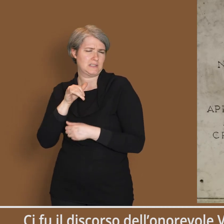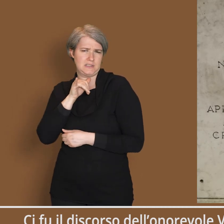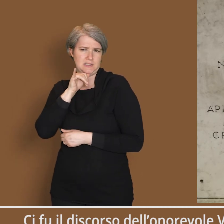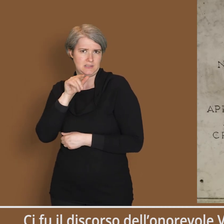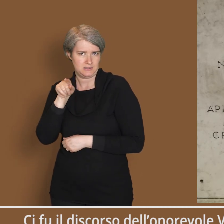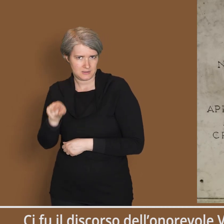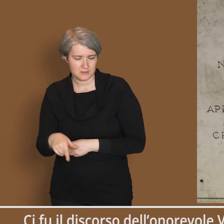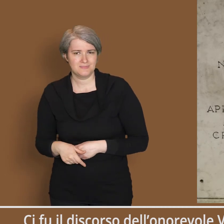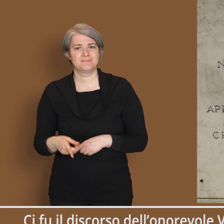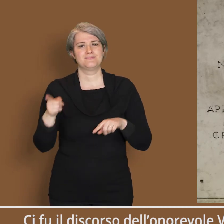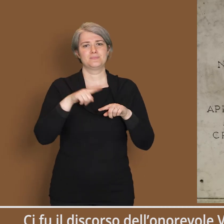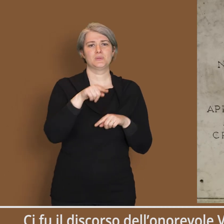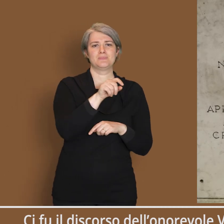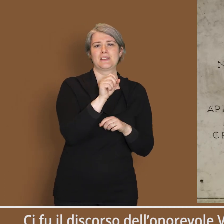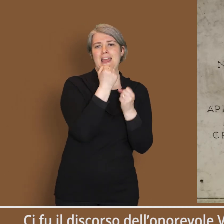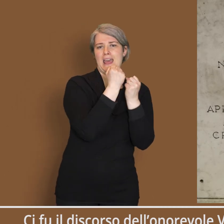del repubblicano Lamalfa.